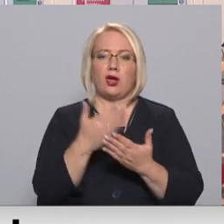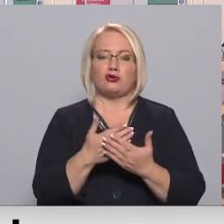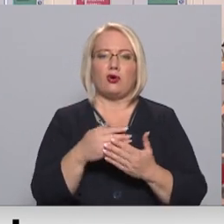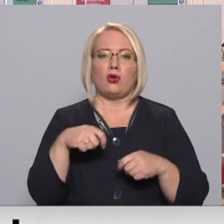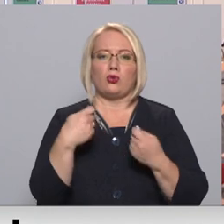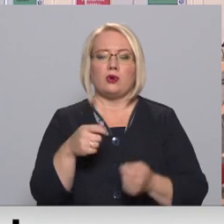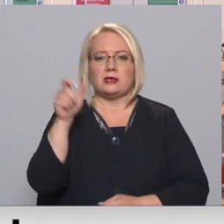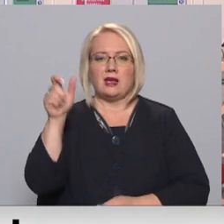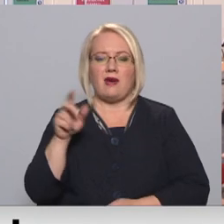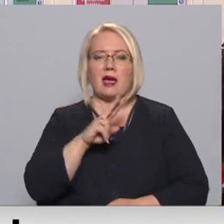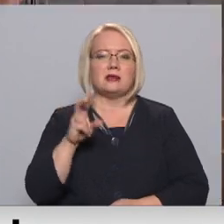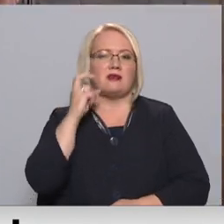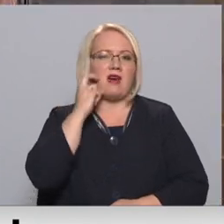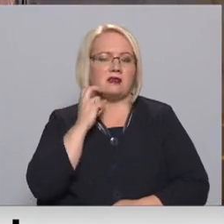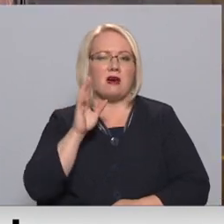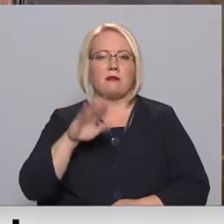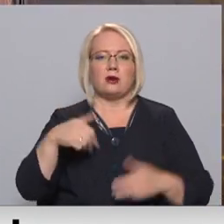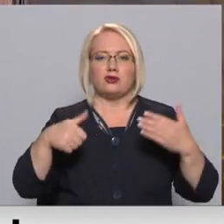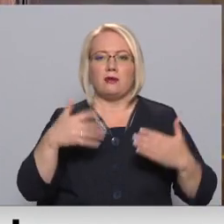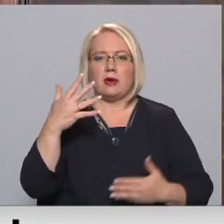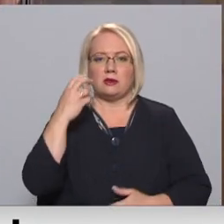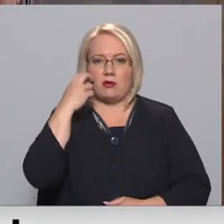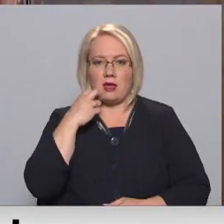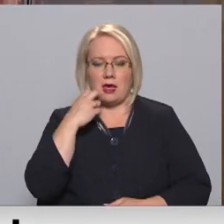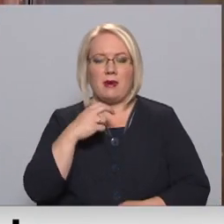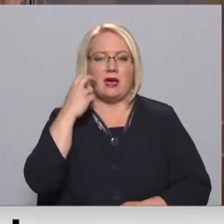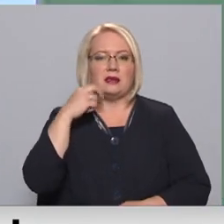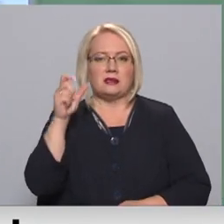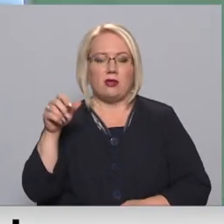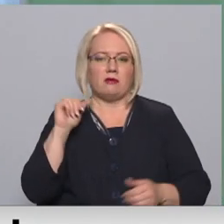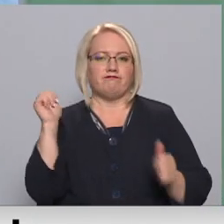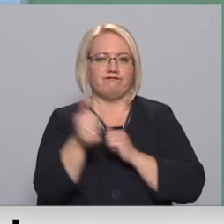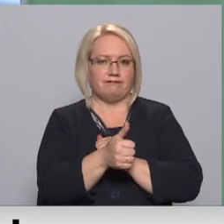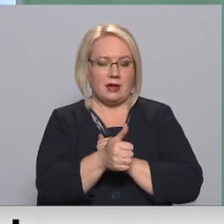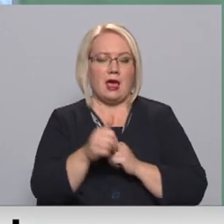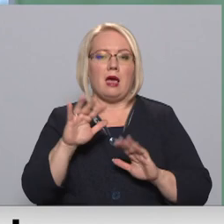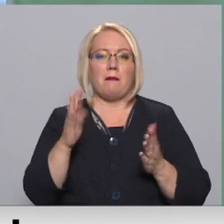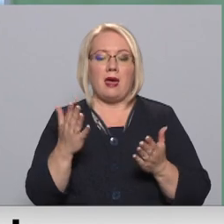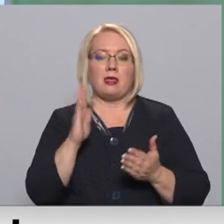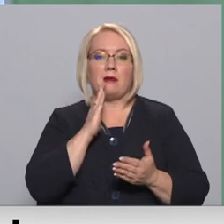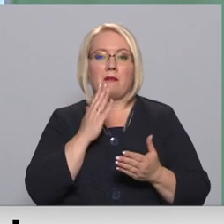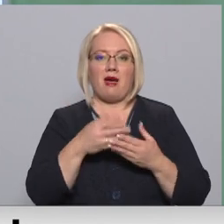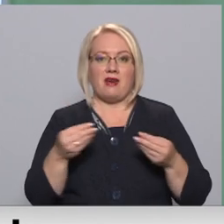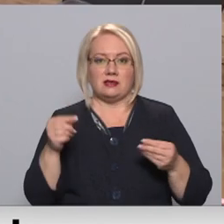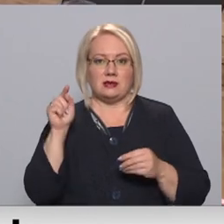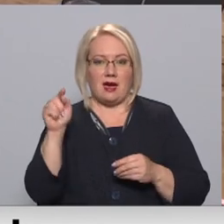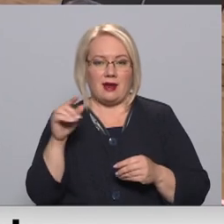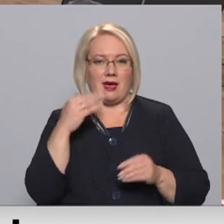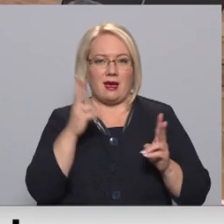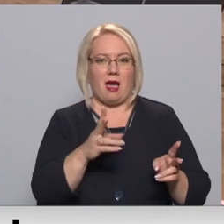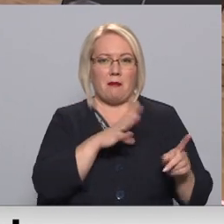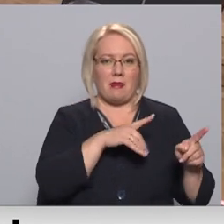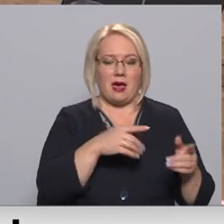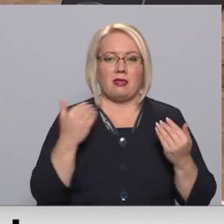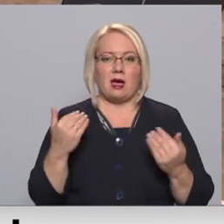cilvēkiem virs 65 gadu vecumu. Seniors pieņems bez rindas. Atšķirībā no pavasara pašlaik vakcinācijas procesa